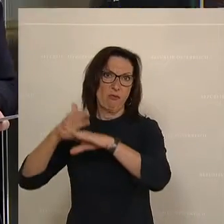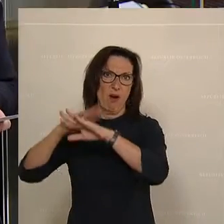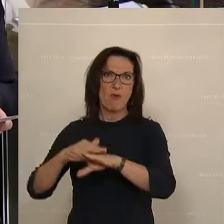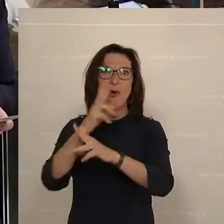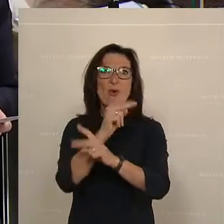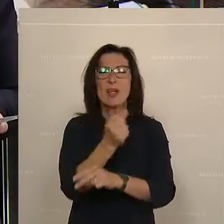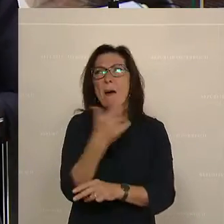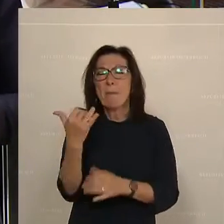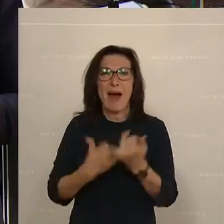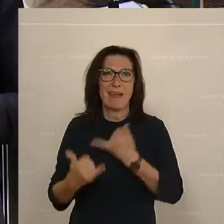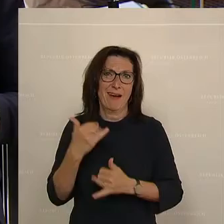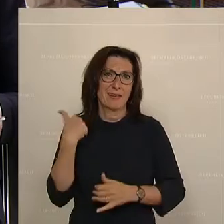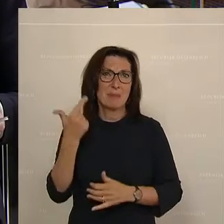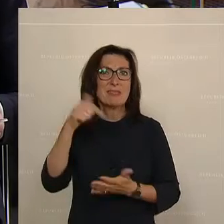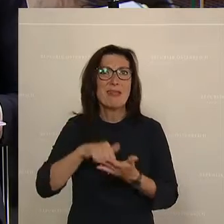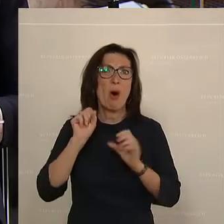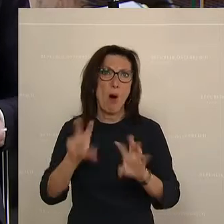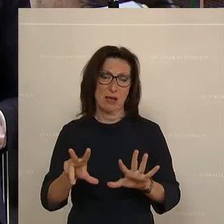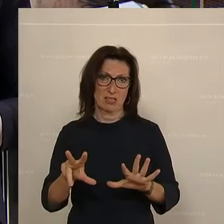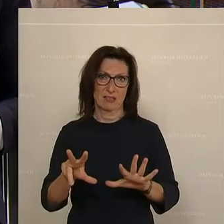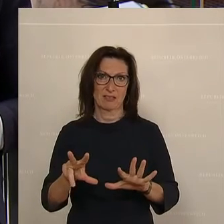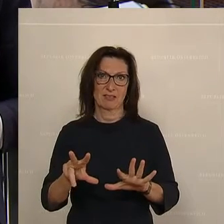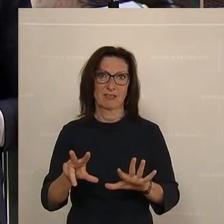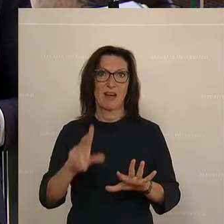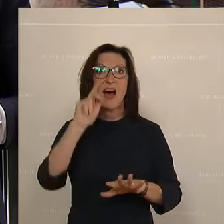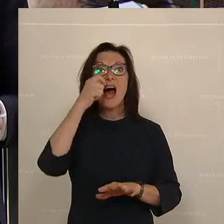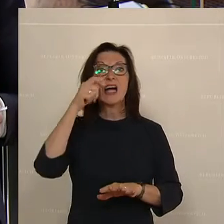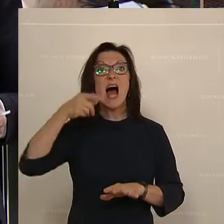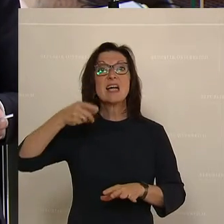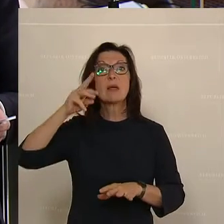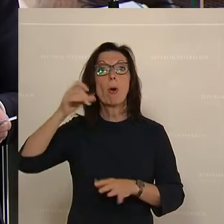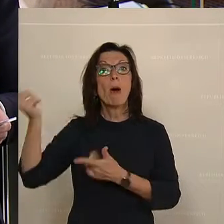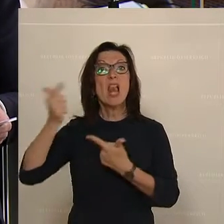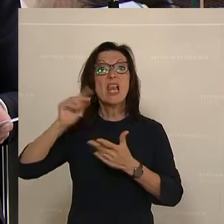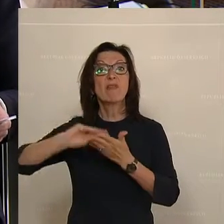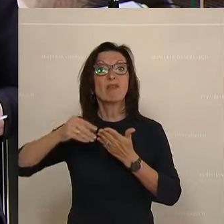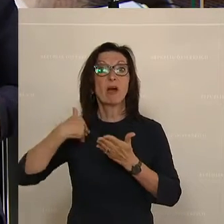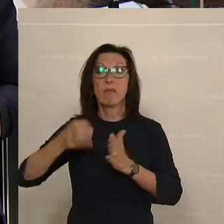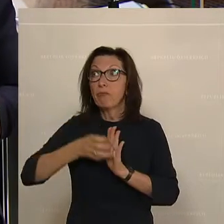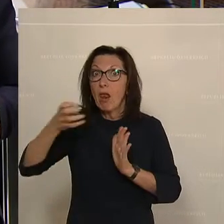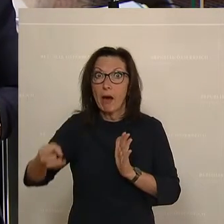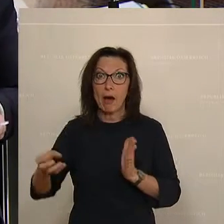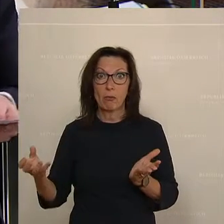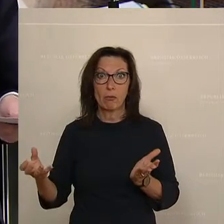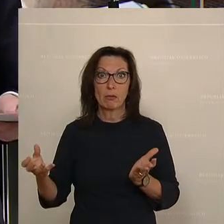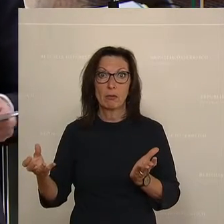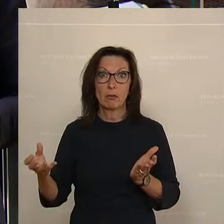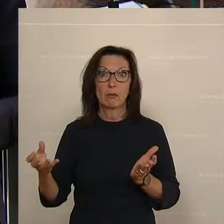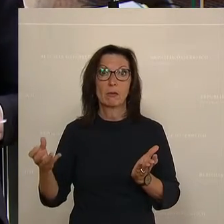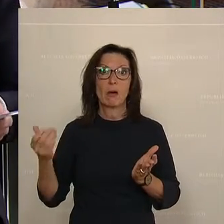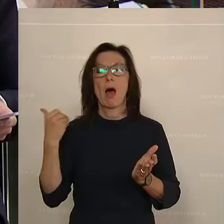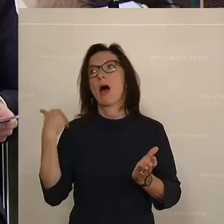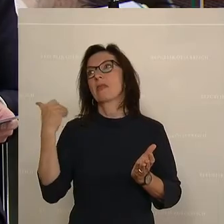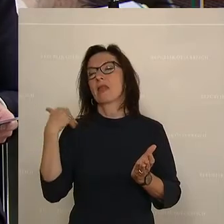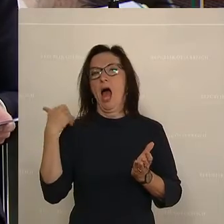wenigen Jahren, 2018, die Lieferverträge mit Gazprom verlängert, im Beisein, zur großen Freude